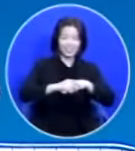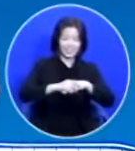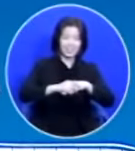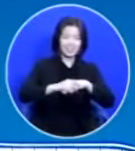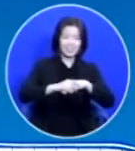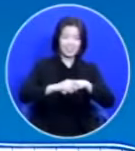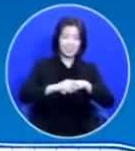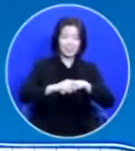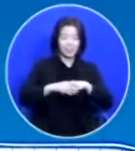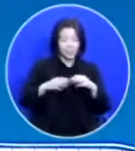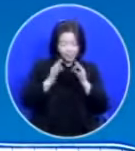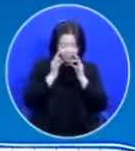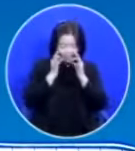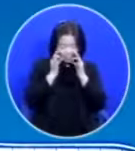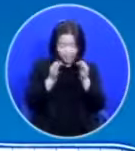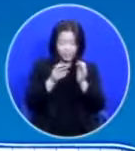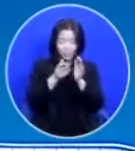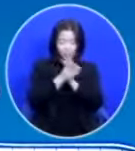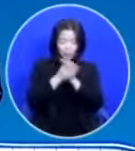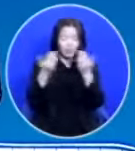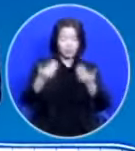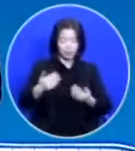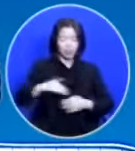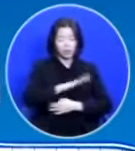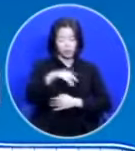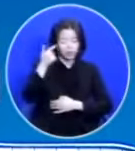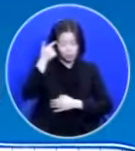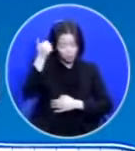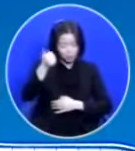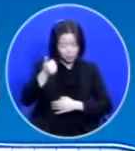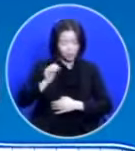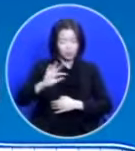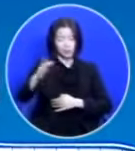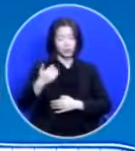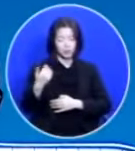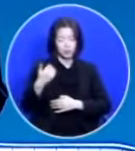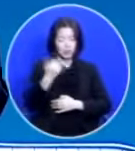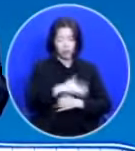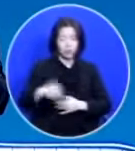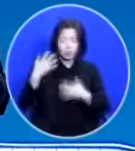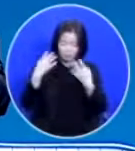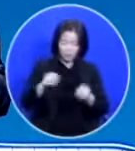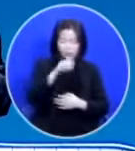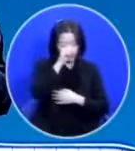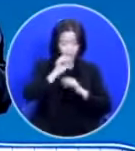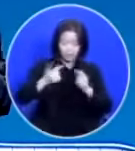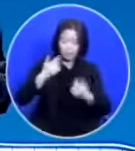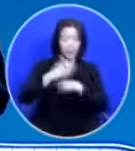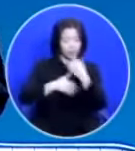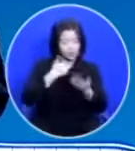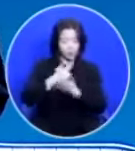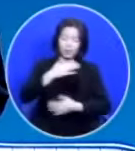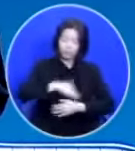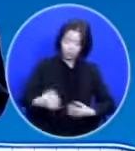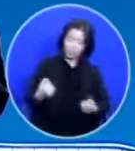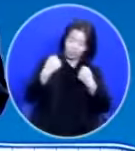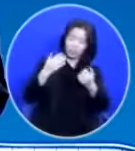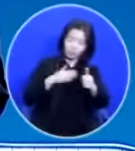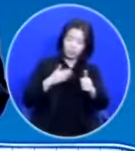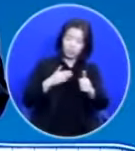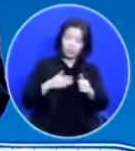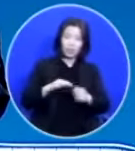간절히 기도를 해주신 거예요 목사님 우리 목사님 많이 몸이 요즘 안 좋으시다고 합니다 하나님 건강을 주세요 이렇게